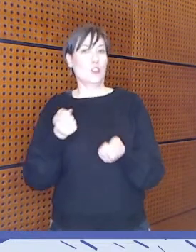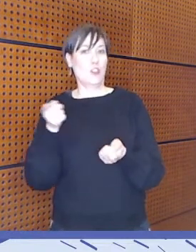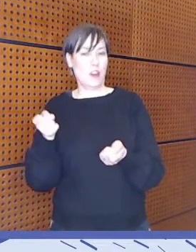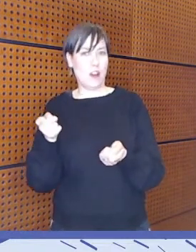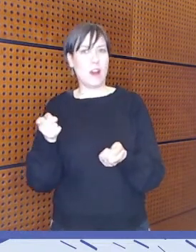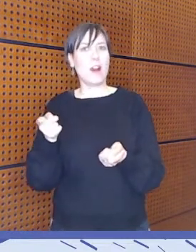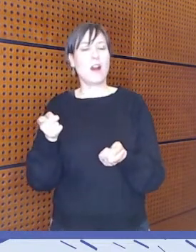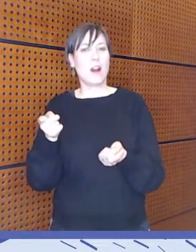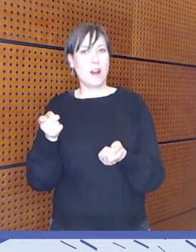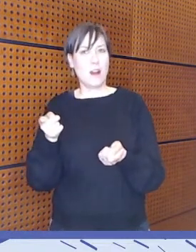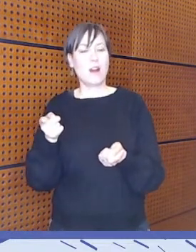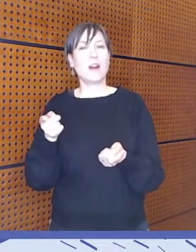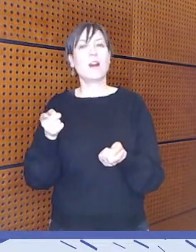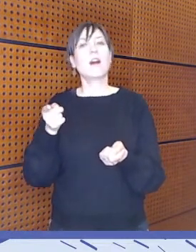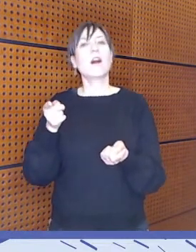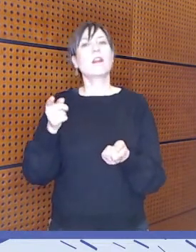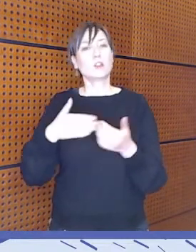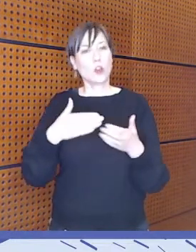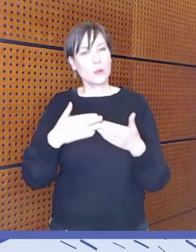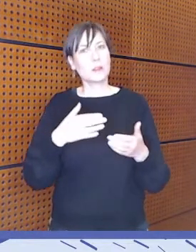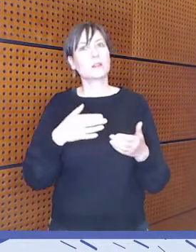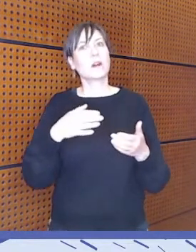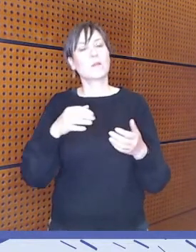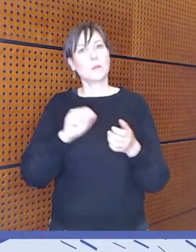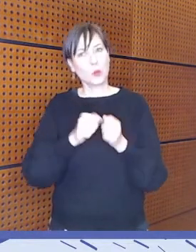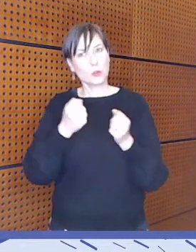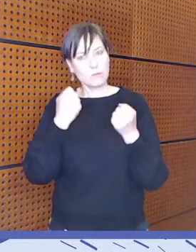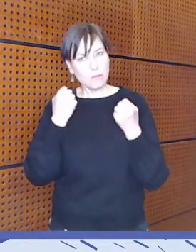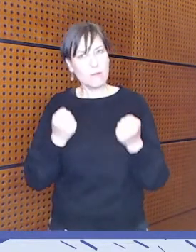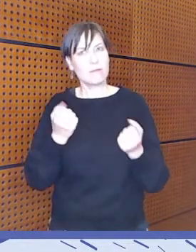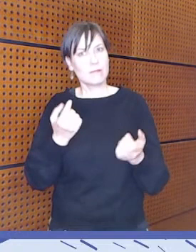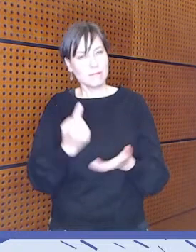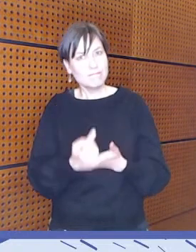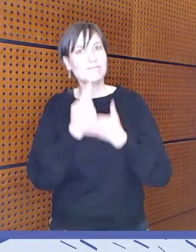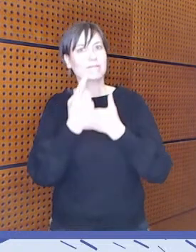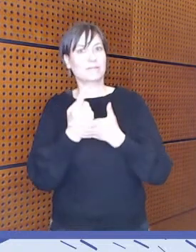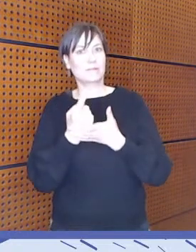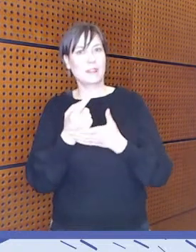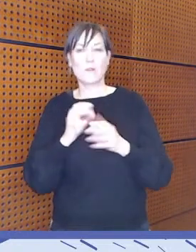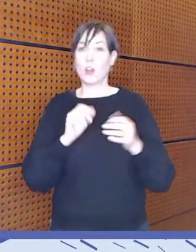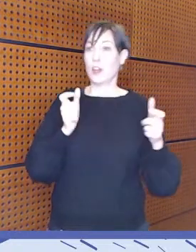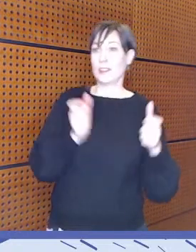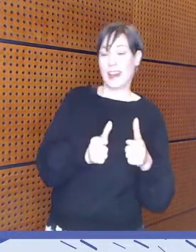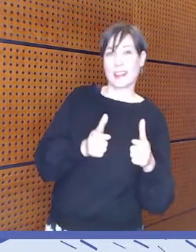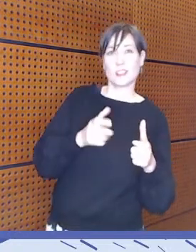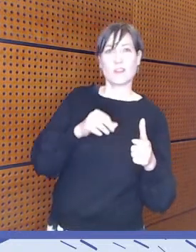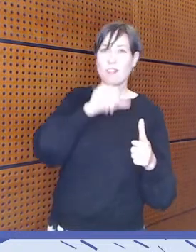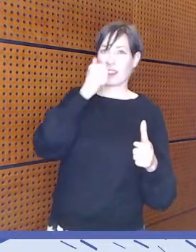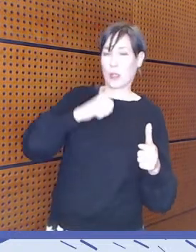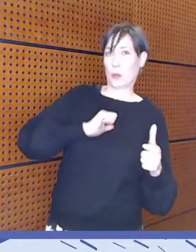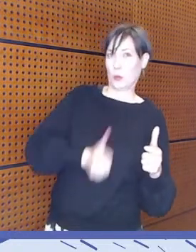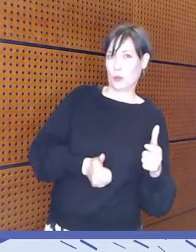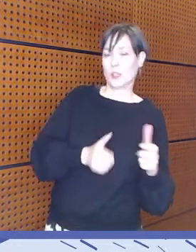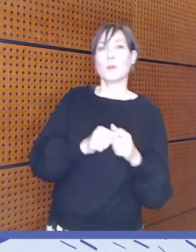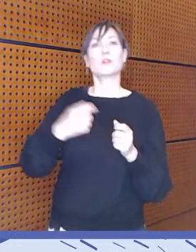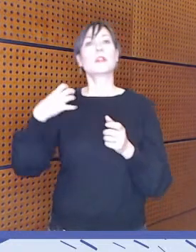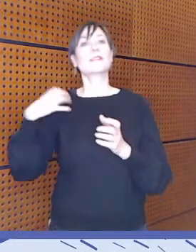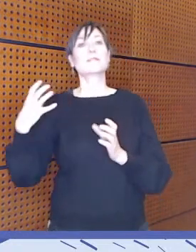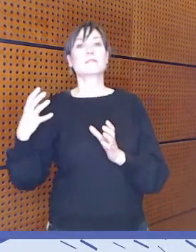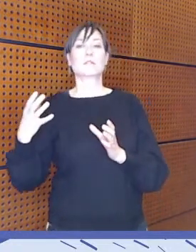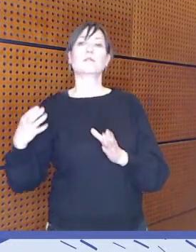toiminnalle tiettyä paina-arvoa ja legitimiteettia, jota sitten yksittäisellä järjestötoimijalla voi olla hyvin vaikea saavuttaa.